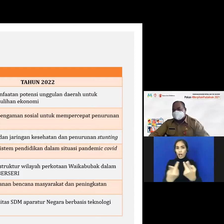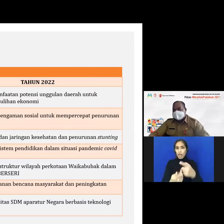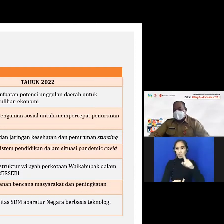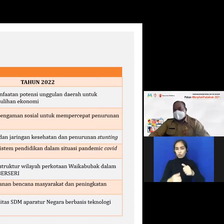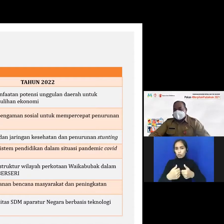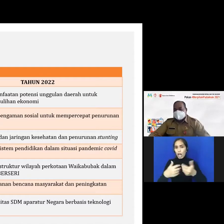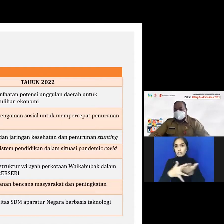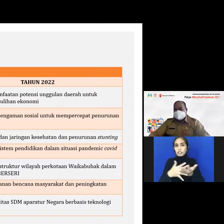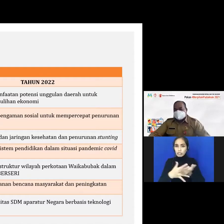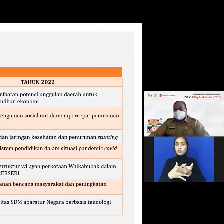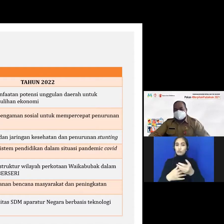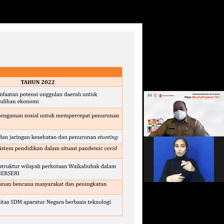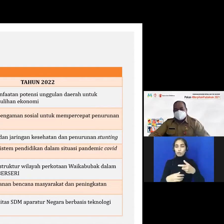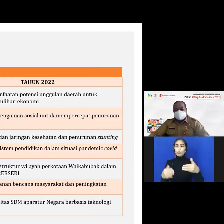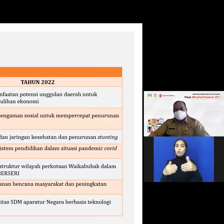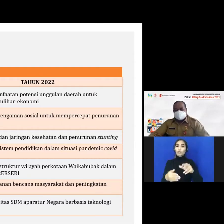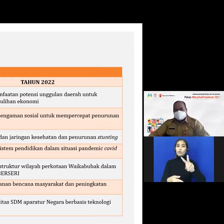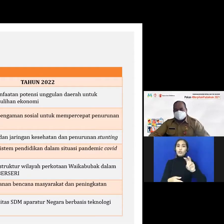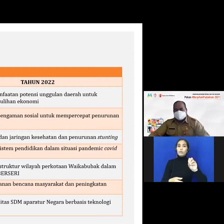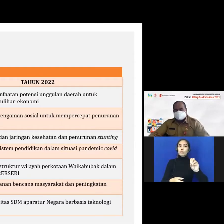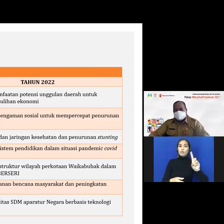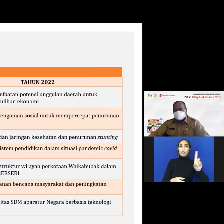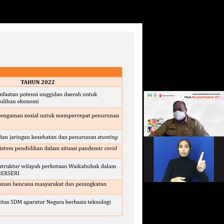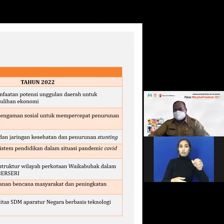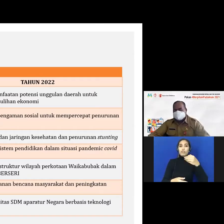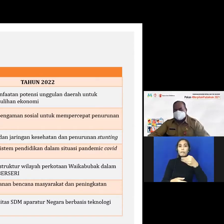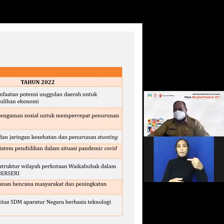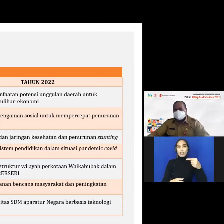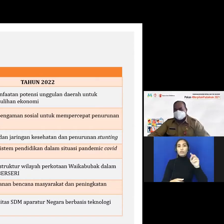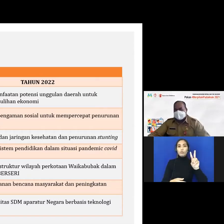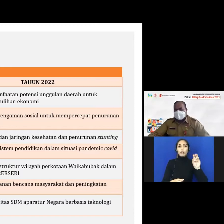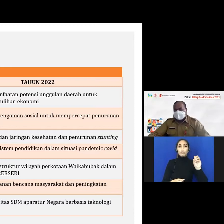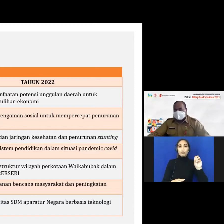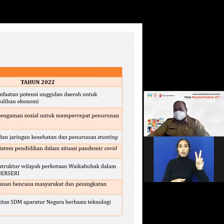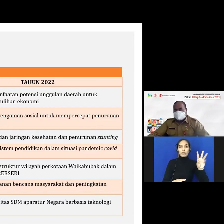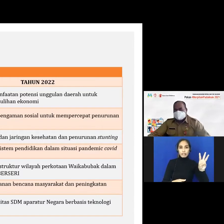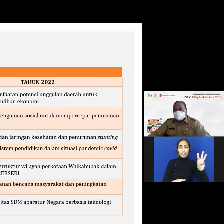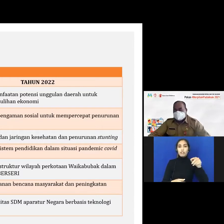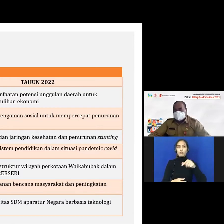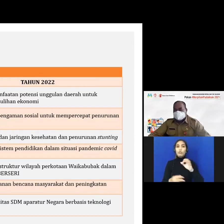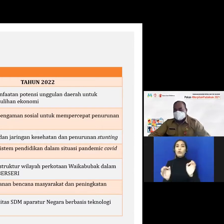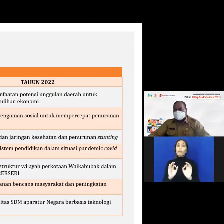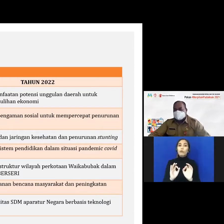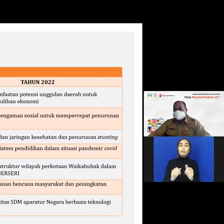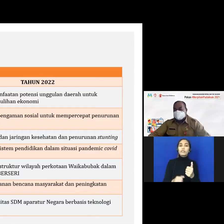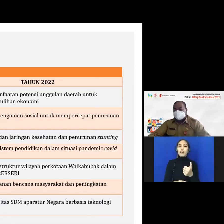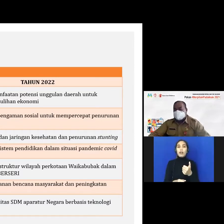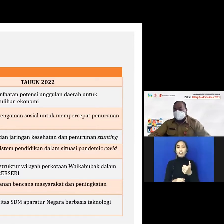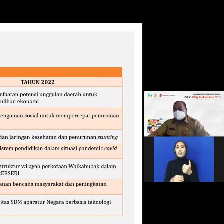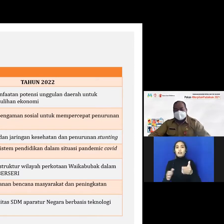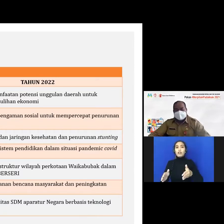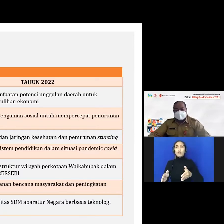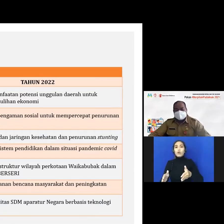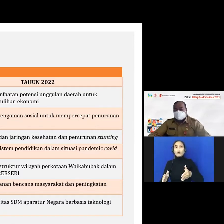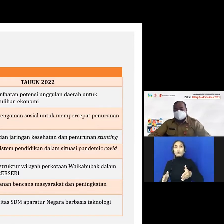ya kita tidak bisa kita belum bisa untuk menangani hal-hal yang infrastruktur